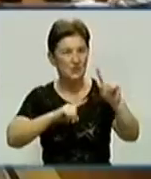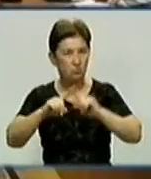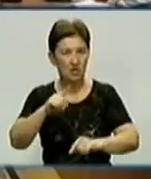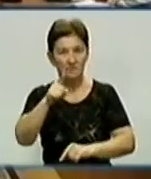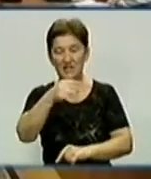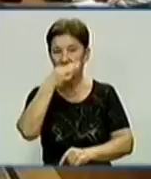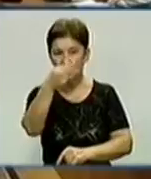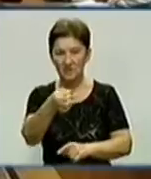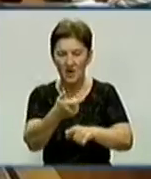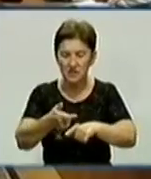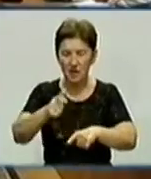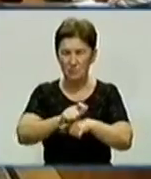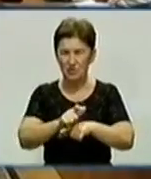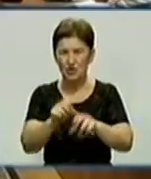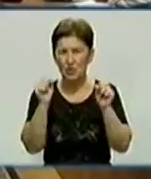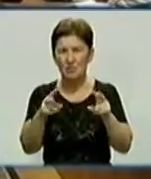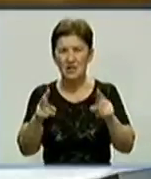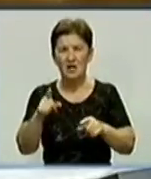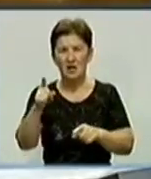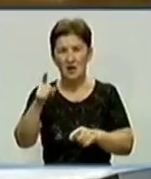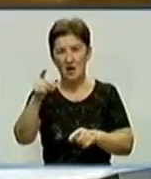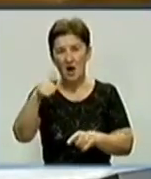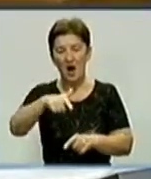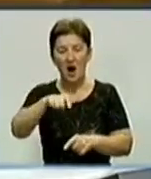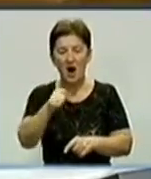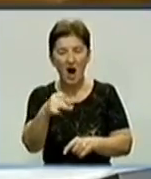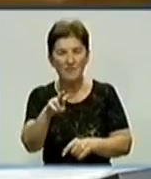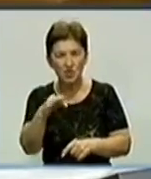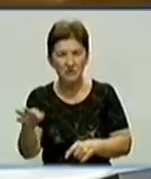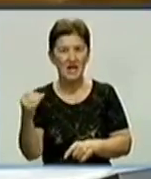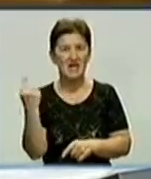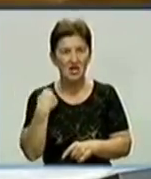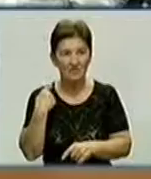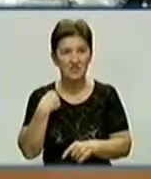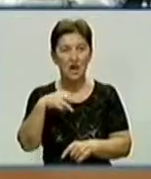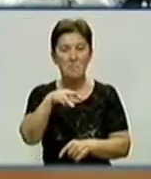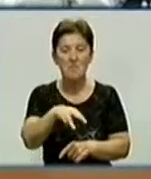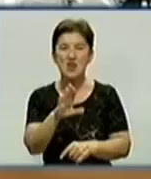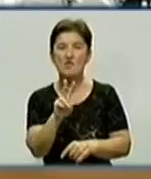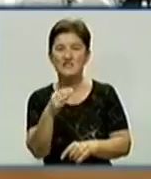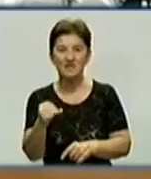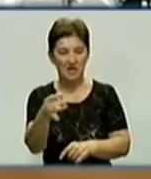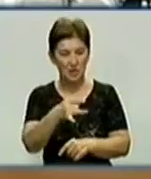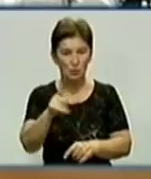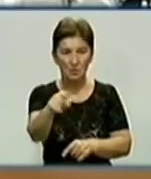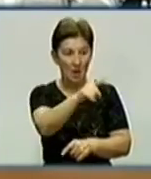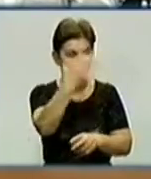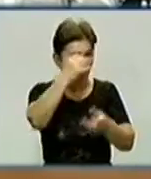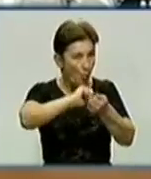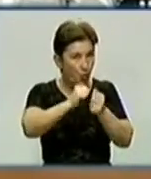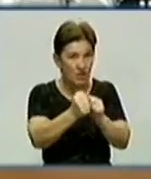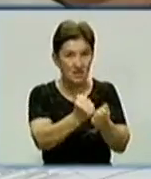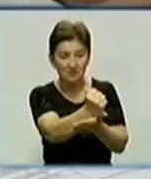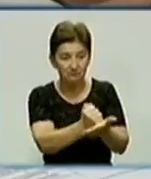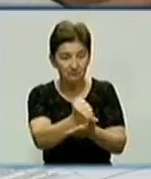Він зазначив найбільш критична ситуація в закладах освіти Гайверенського, Добровеличківського, Кірвоградського та Маловисківського районів. Там вугіллям забезпечені